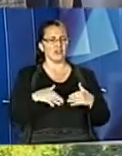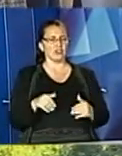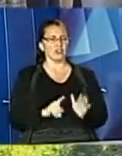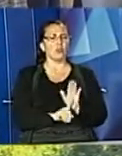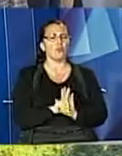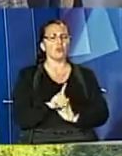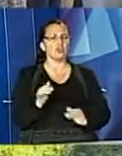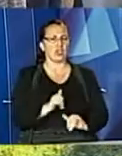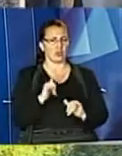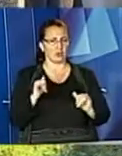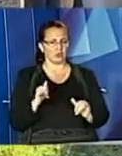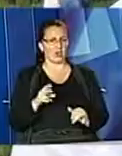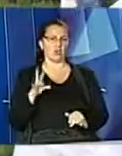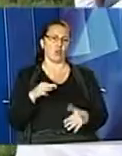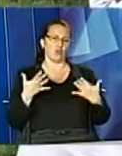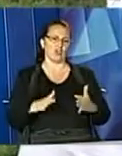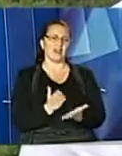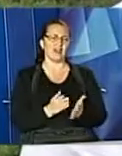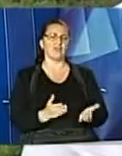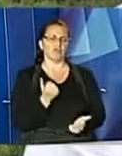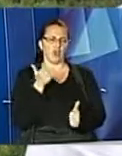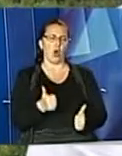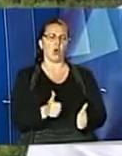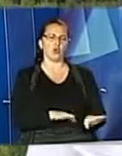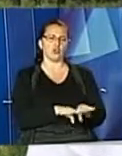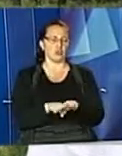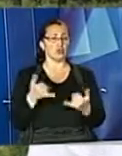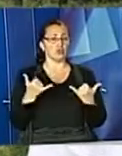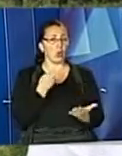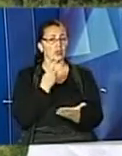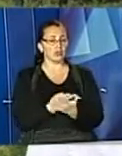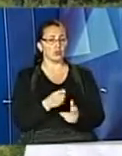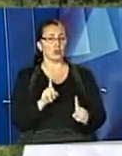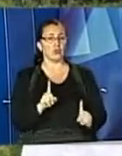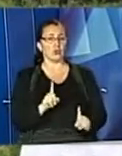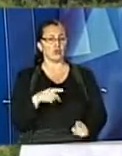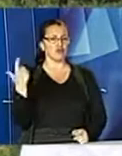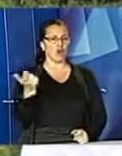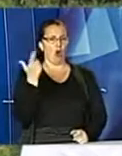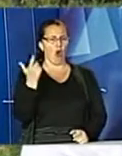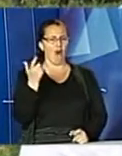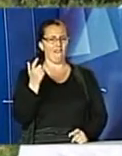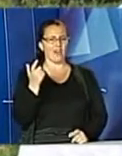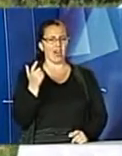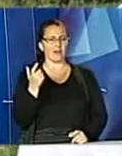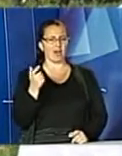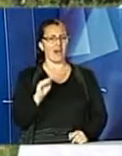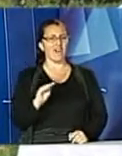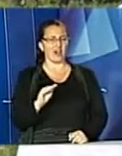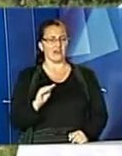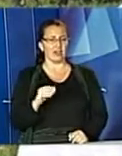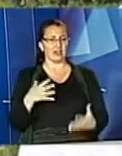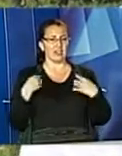іншими областями, вже на хорошому рівні. Ми сьогодні демонструємо, що фермери на Львівщині – це вже не просто успішні